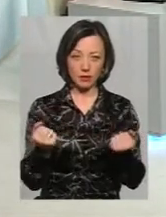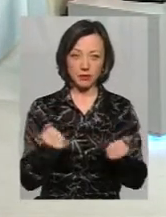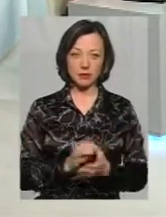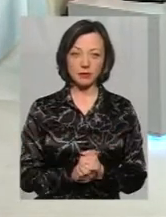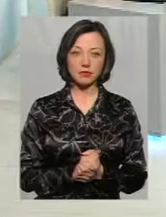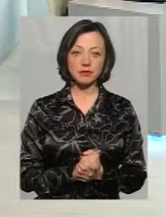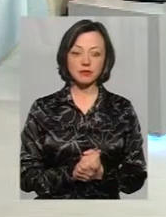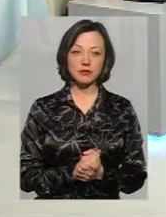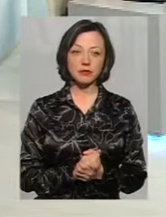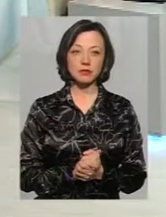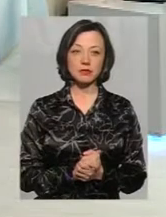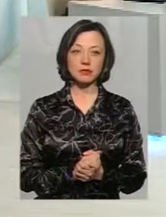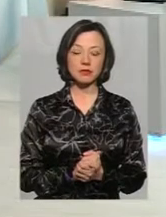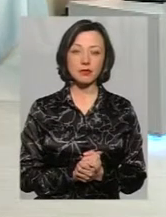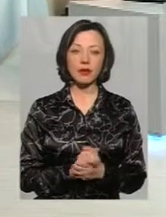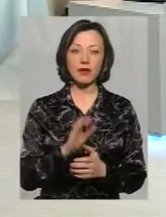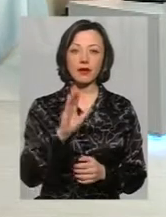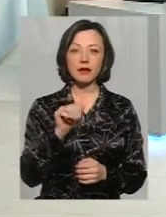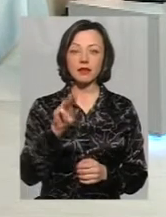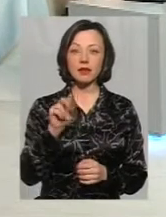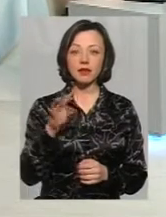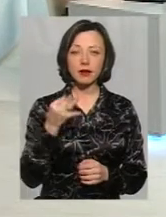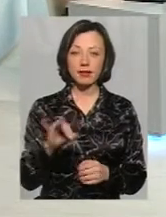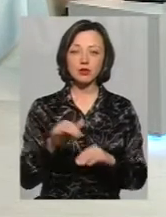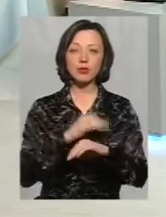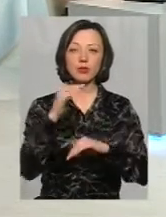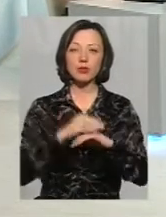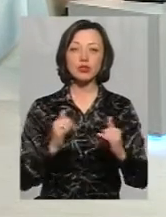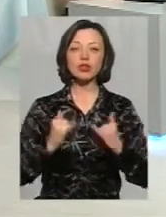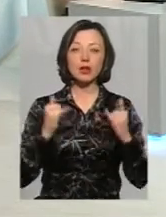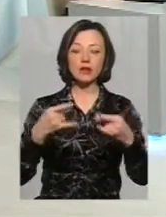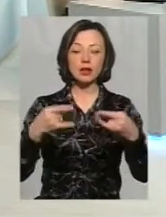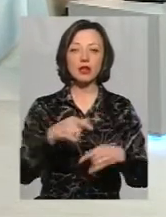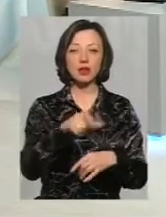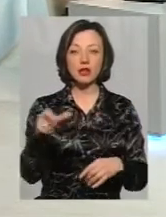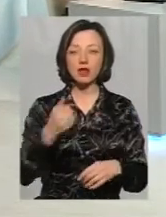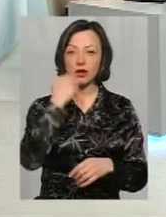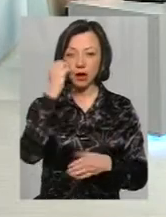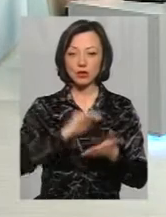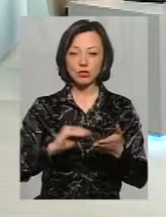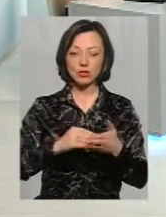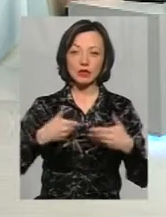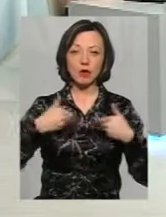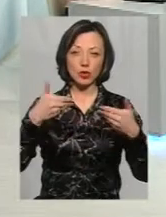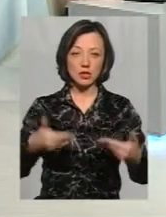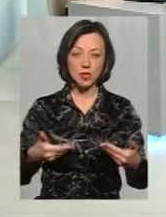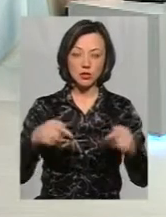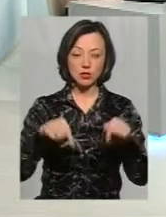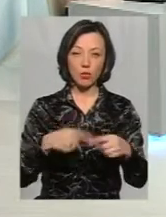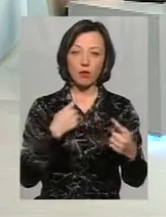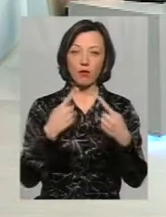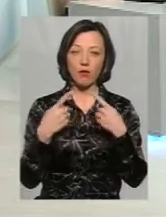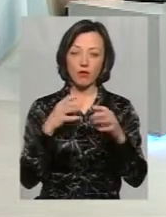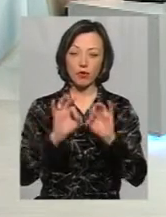Пане Віталію, дякую. Доброго вечора, шановні телеголідачі. Дякую журналістам, що запросили нас, щоб ми дали з свого